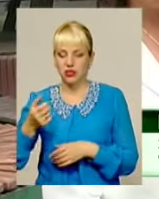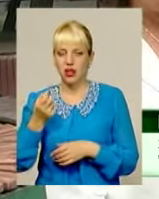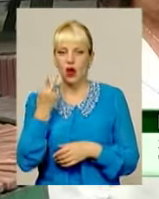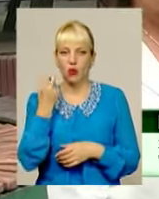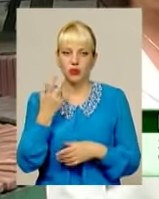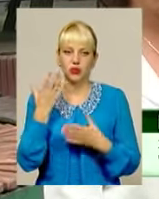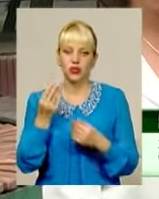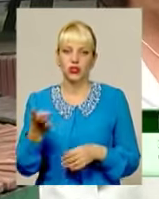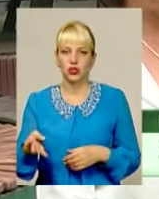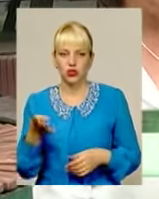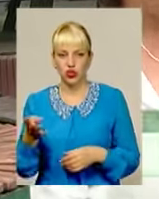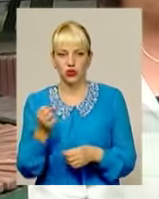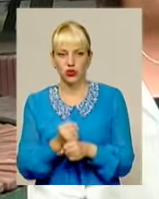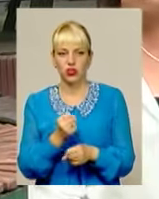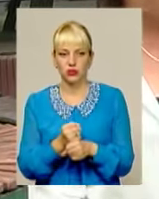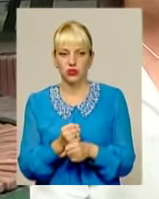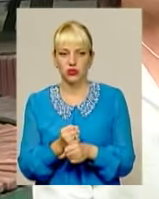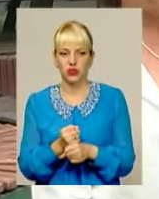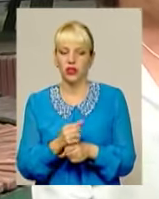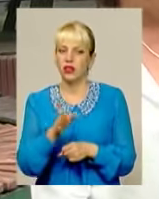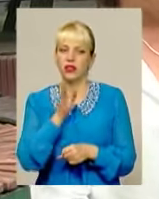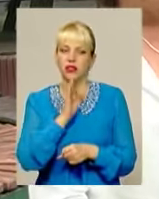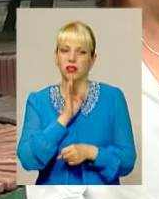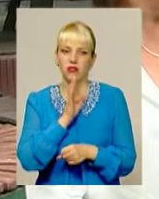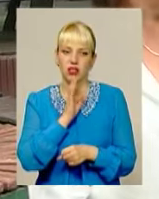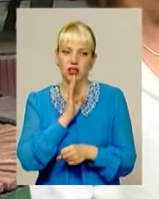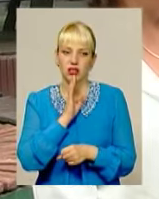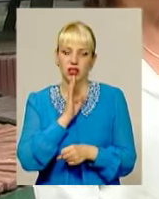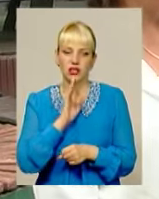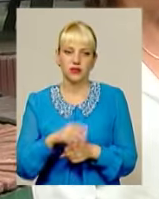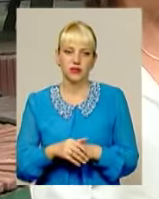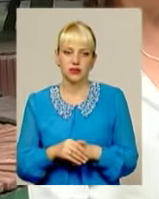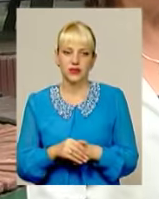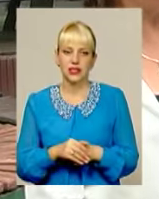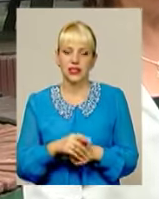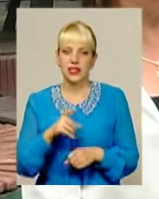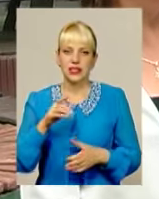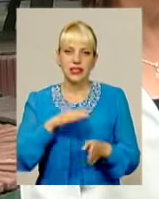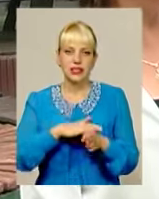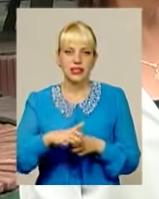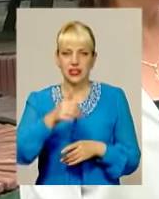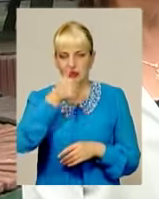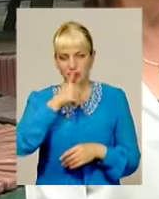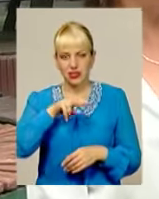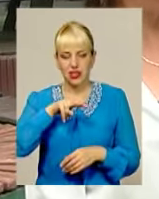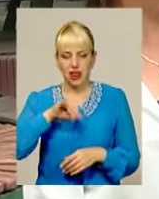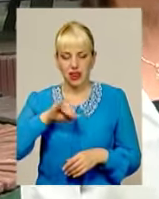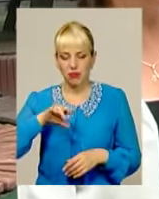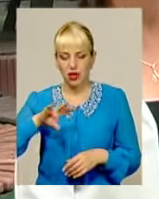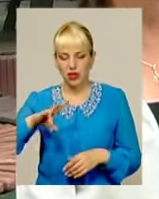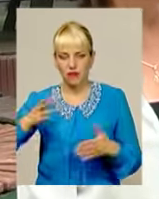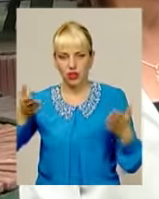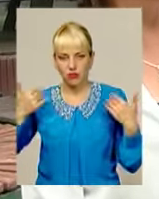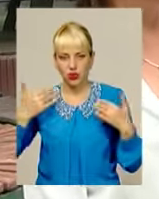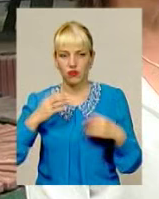десь 4 години. Дівчонки в червні танцювали, цілий місяць працювали, липень був відпочинок,